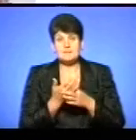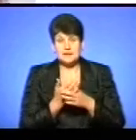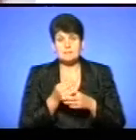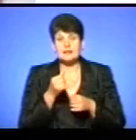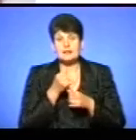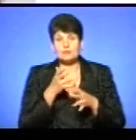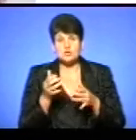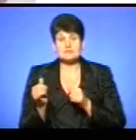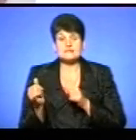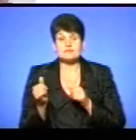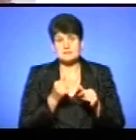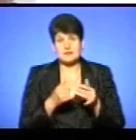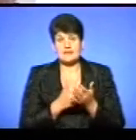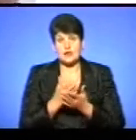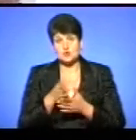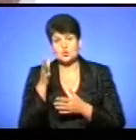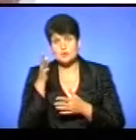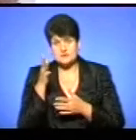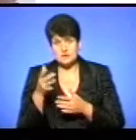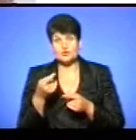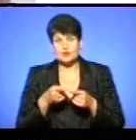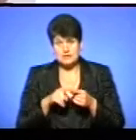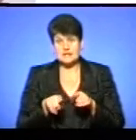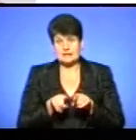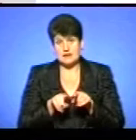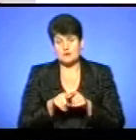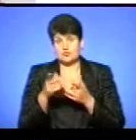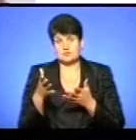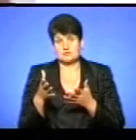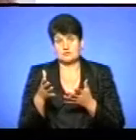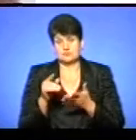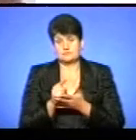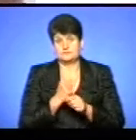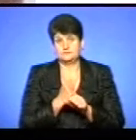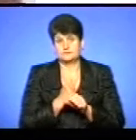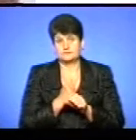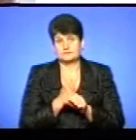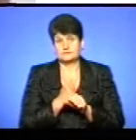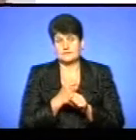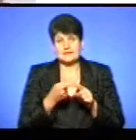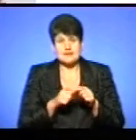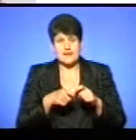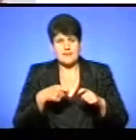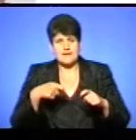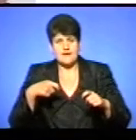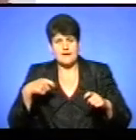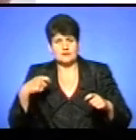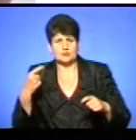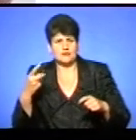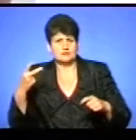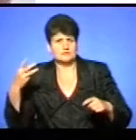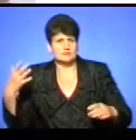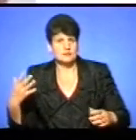зможемо забезпечити якісну освіту, хоча це кошти освіта долеговані повноважено. Це тяне за собою одне-друге.